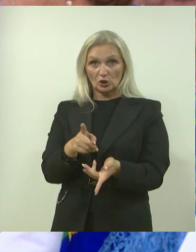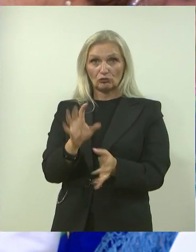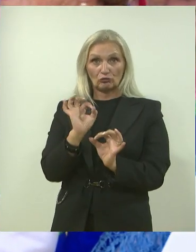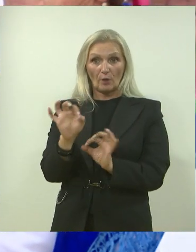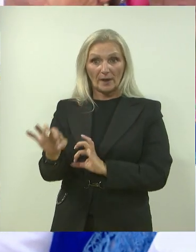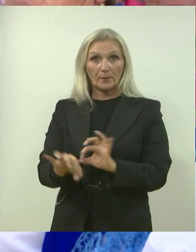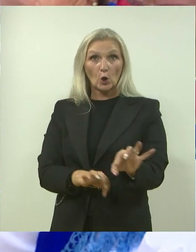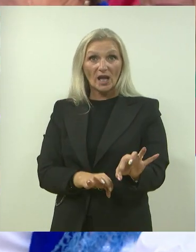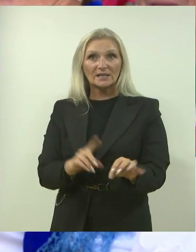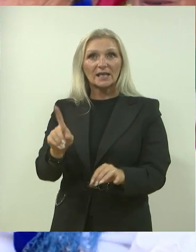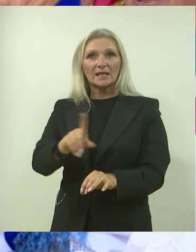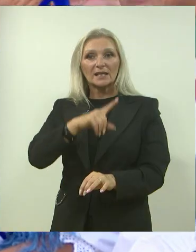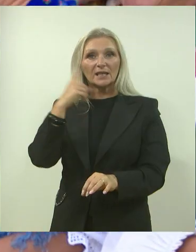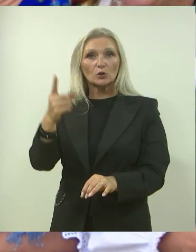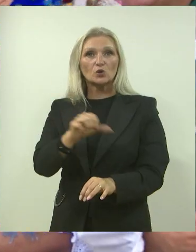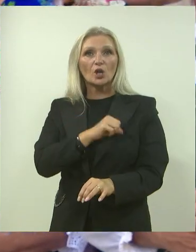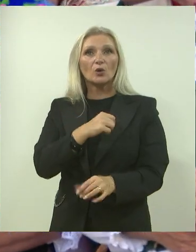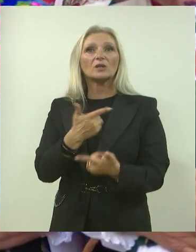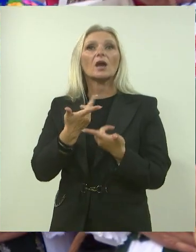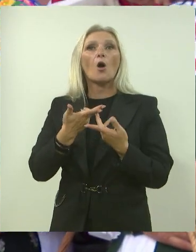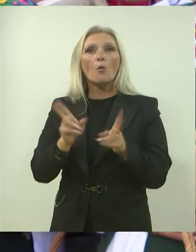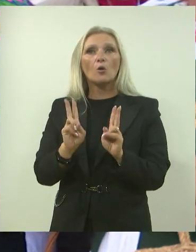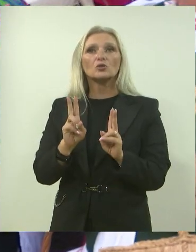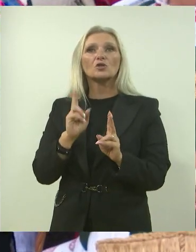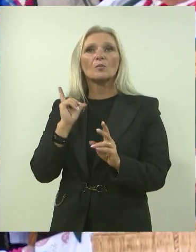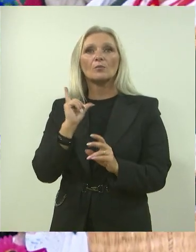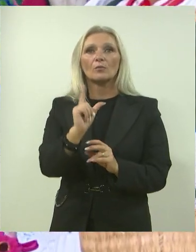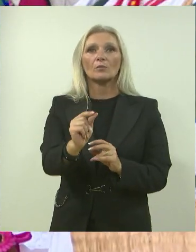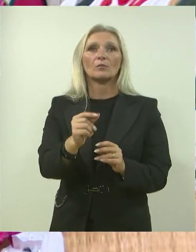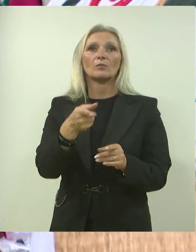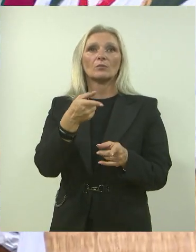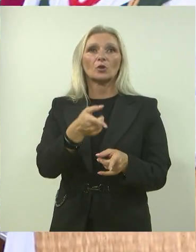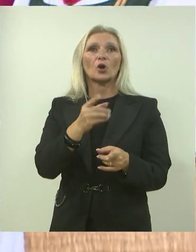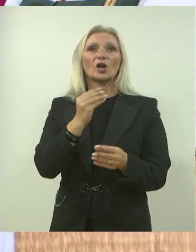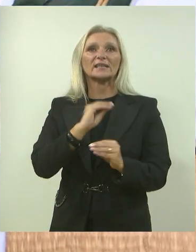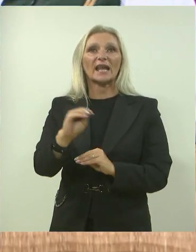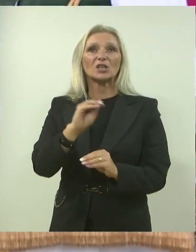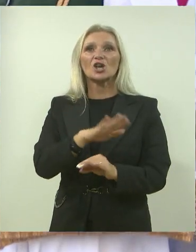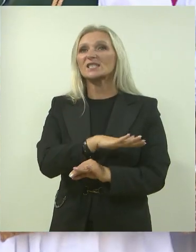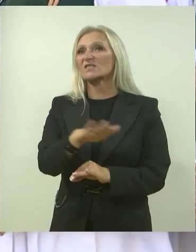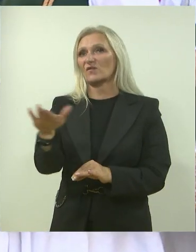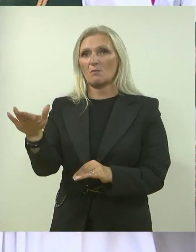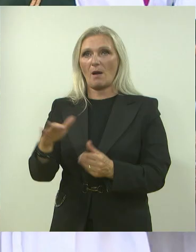dobar projekt, idućeg godine ćemo omogućiti pohađanje tog tečaja svima.